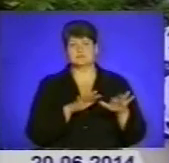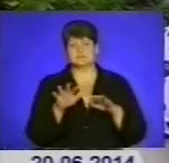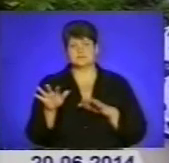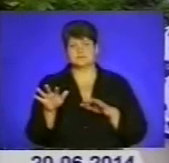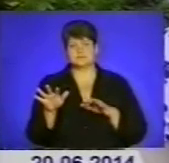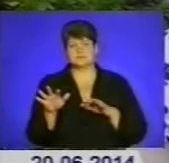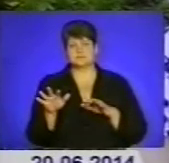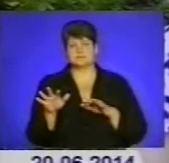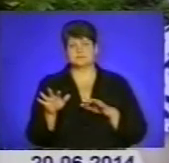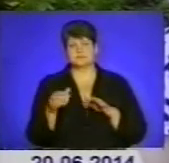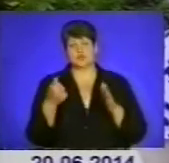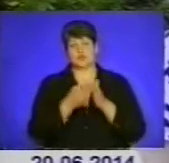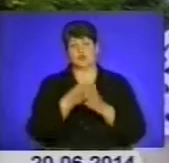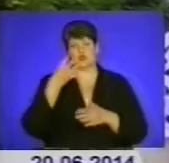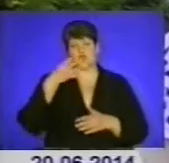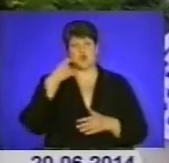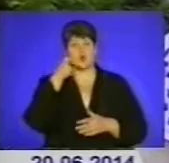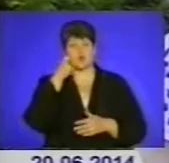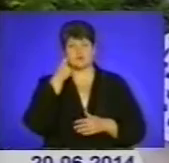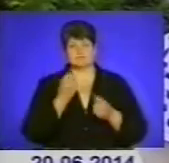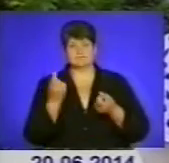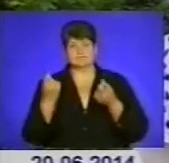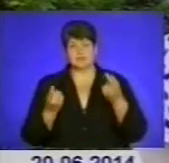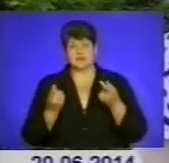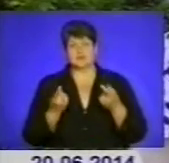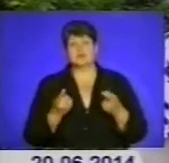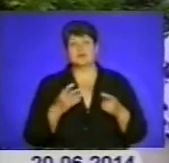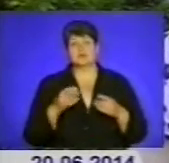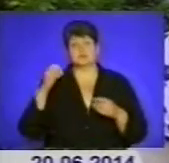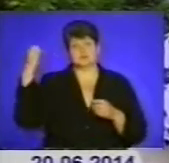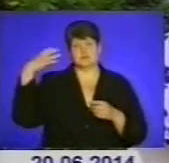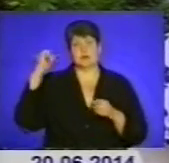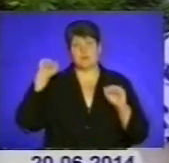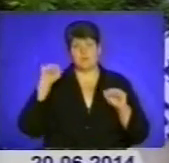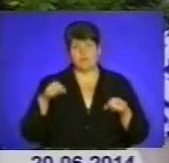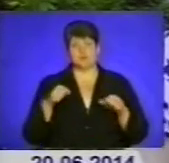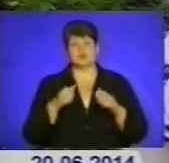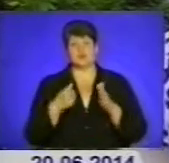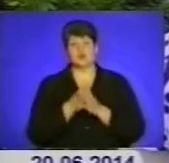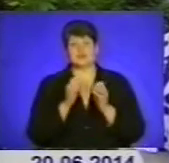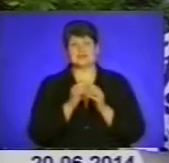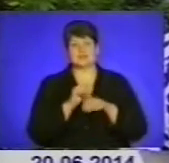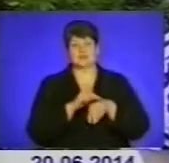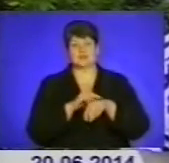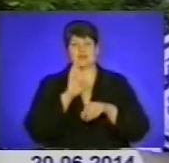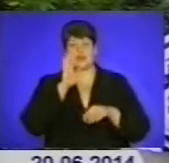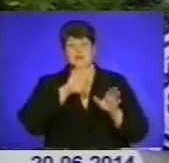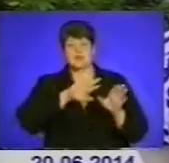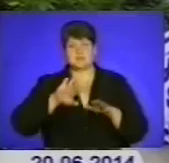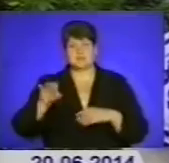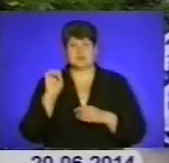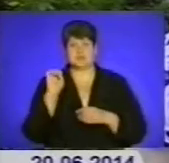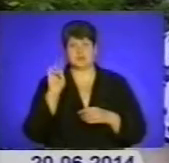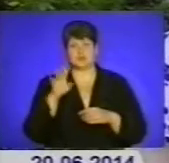до 40 років. Засмага може бути допустима до 10-ї години ранку після 16-ї по поводі